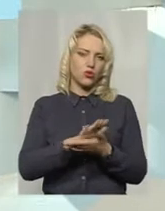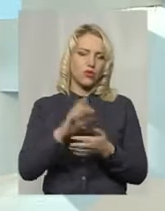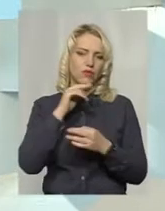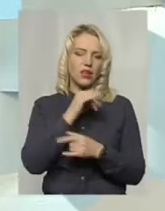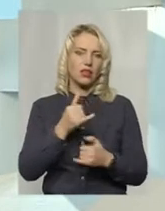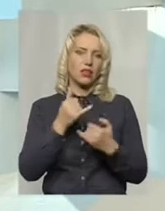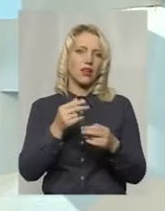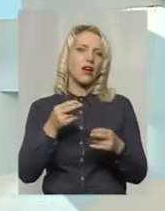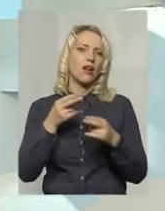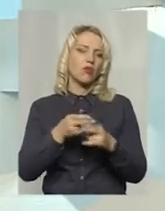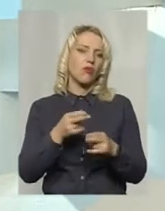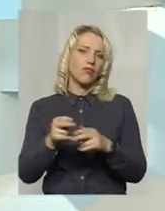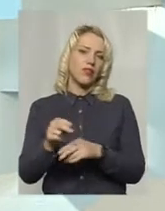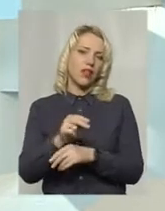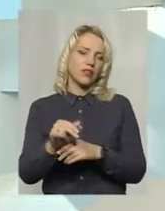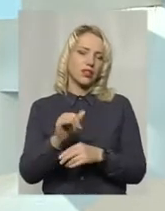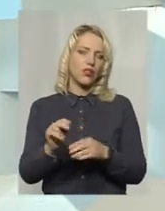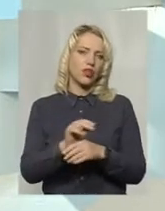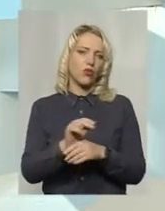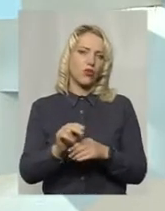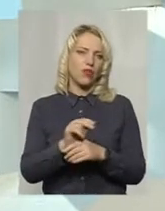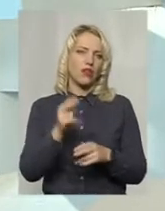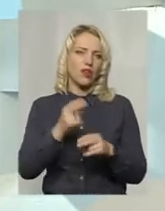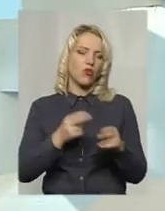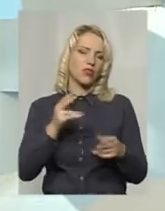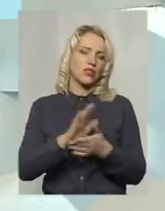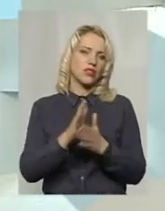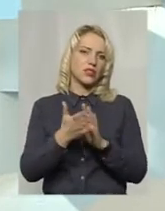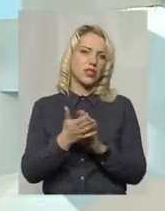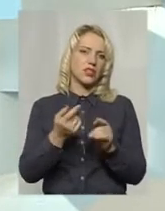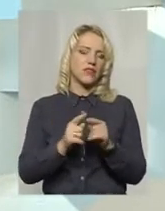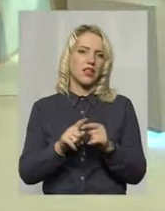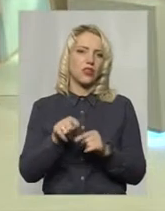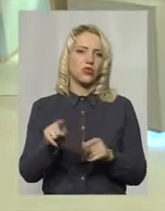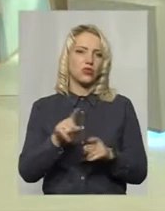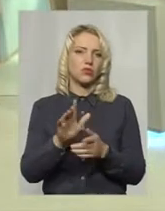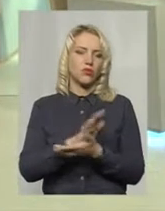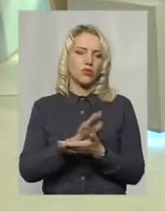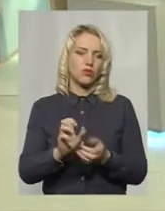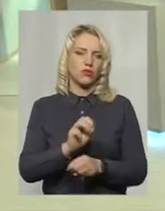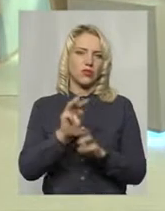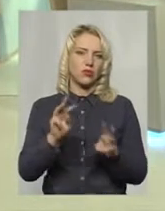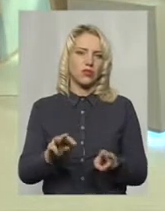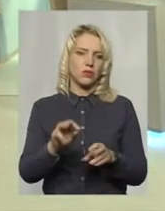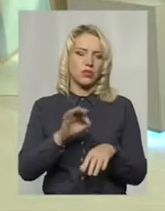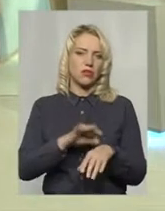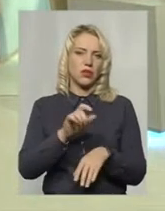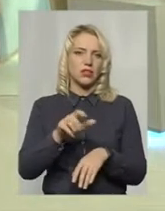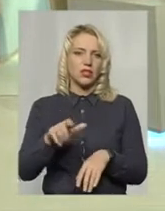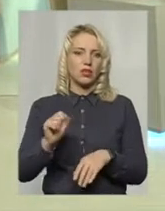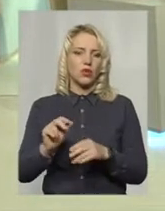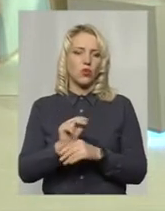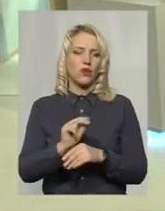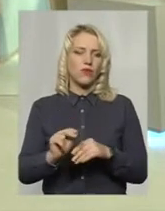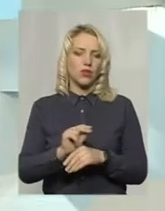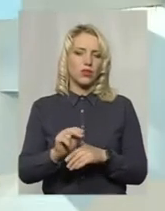профілактики і для лікування гострих станів. Оце те, що ми безкоштовно забезпечуємо наших пацієнтів в лікуванні